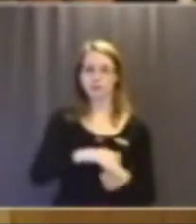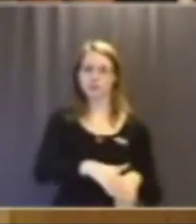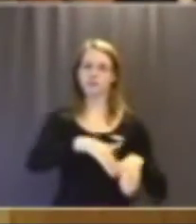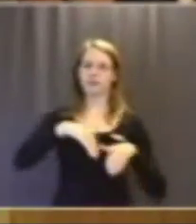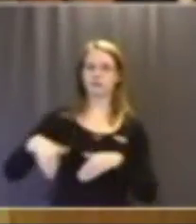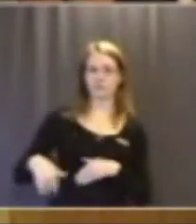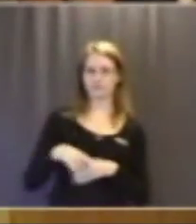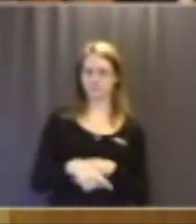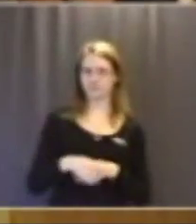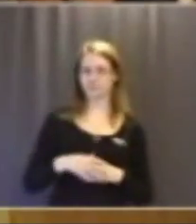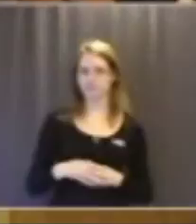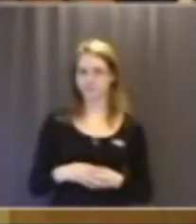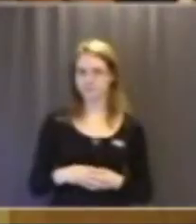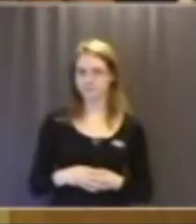detta.